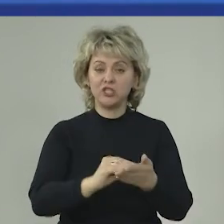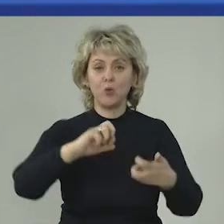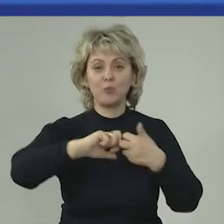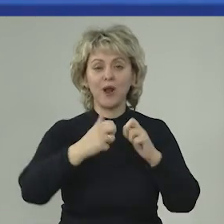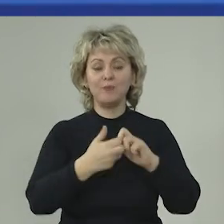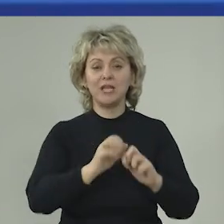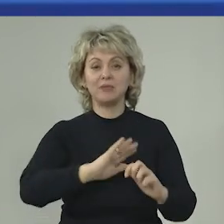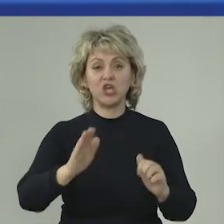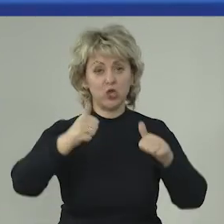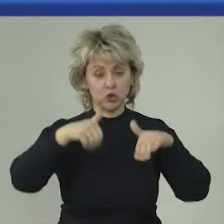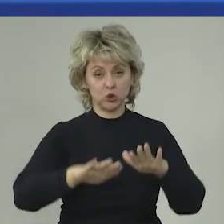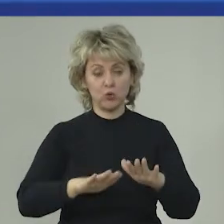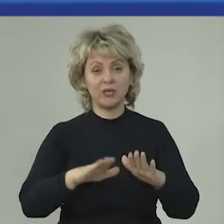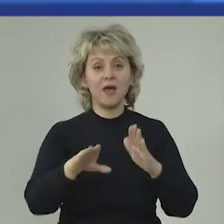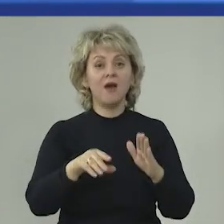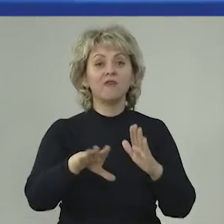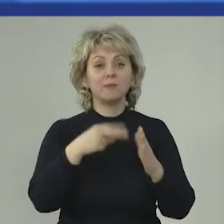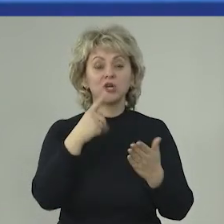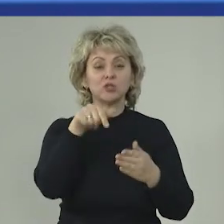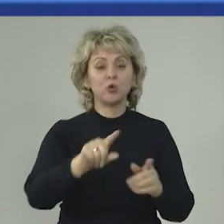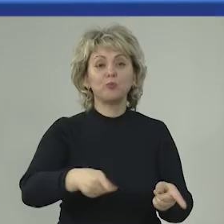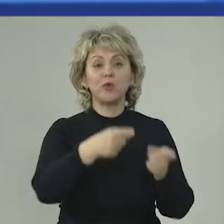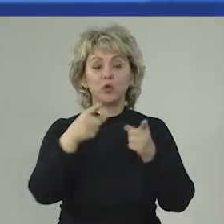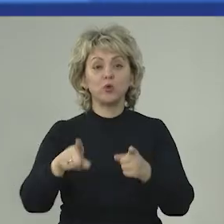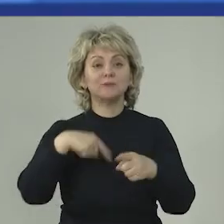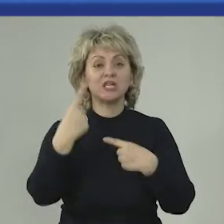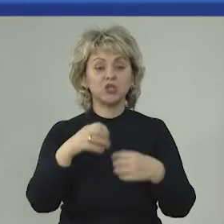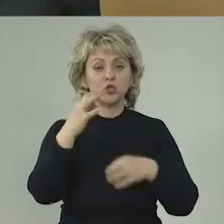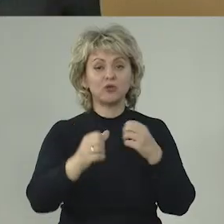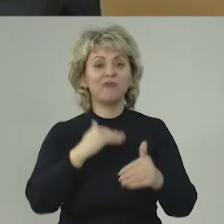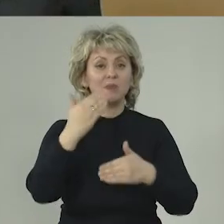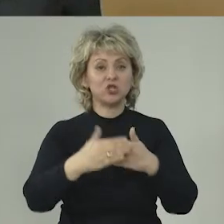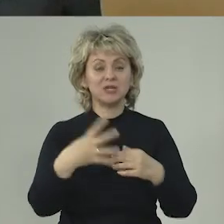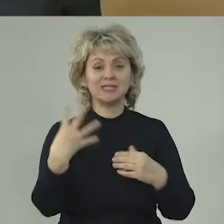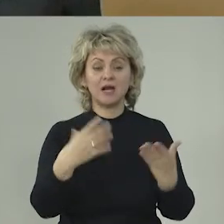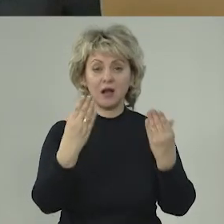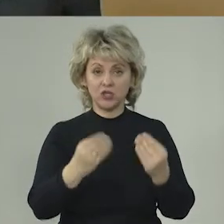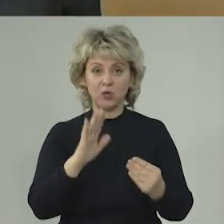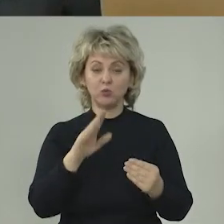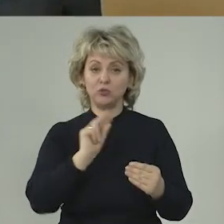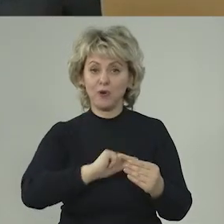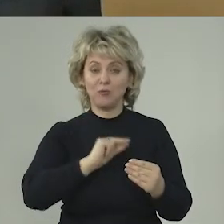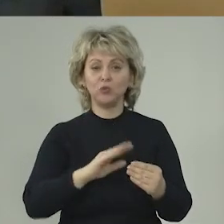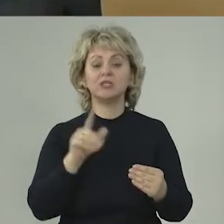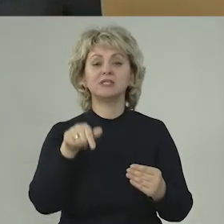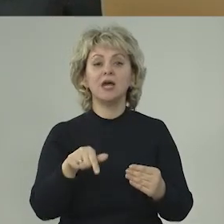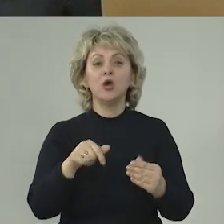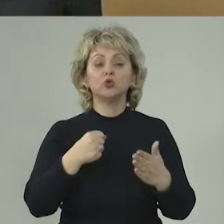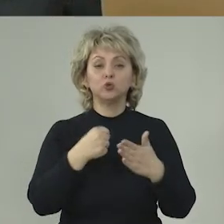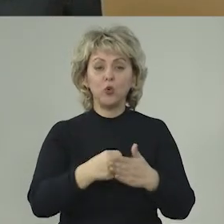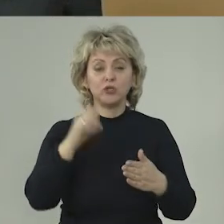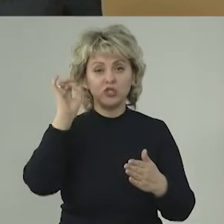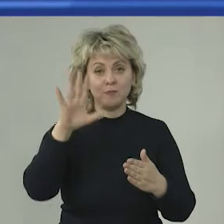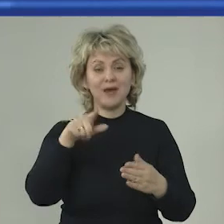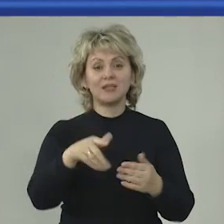проблемы не решенные, корректируем планы на следующие сутки. Так в течение ближайших 40 дней нам предстоит работать